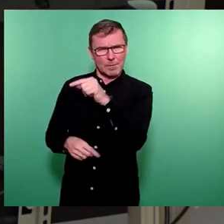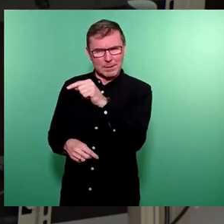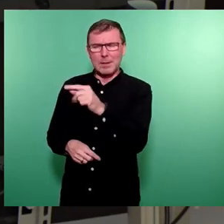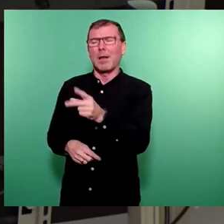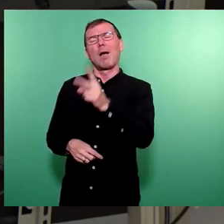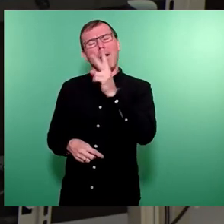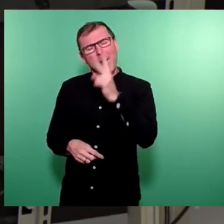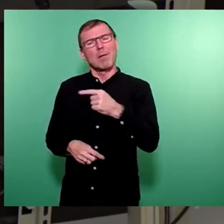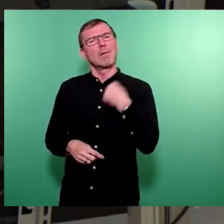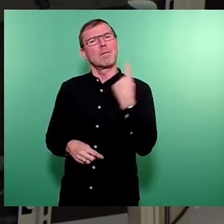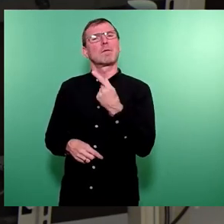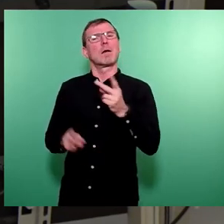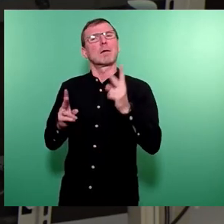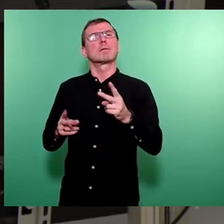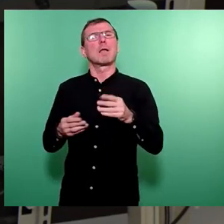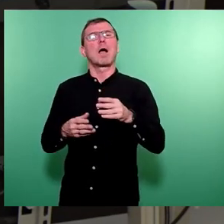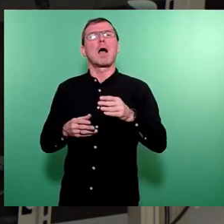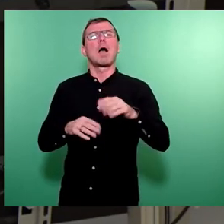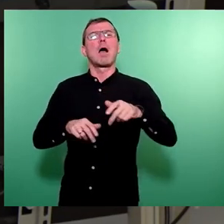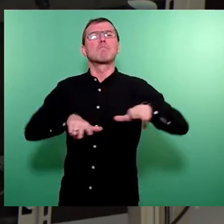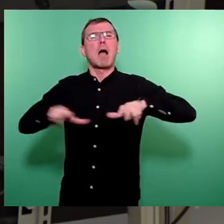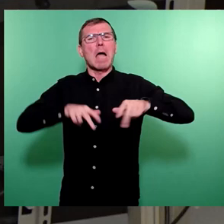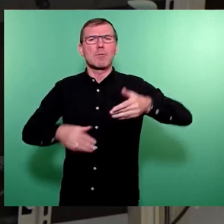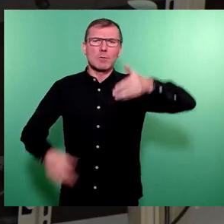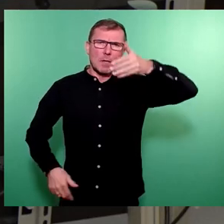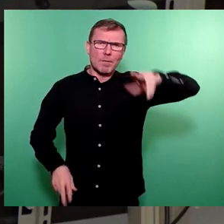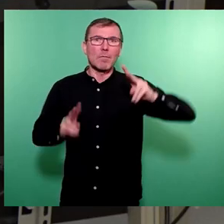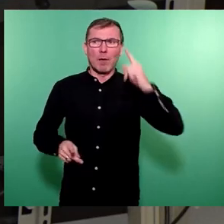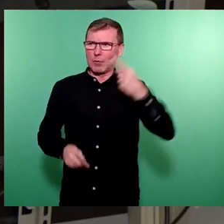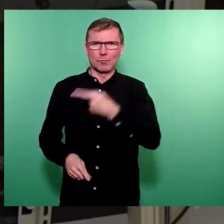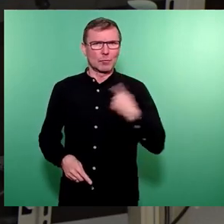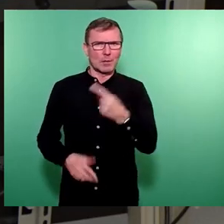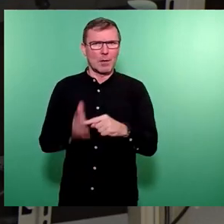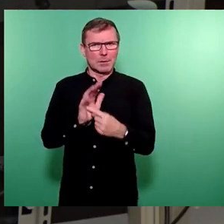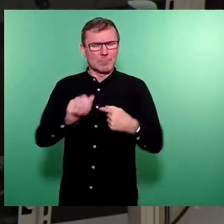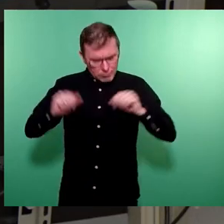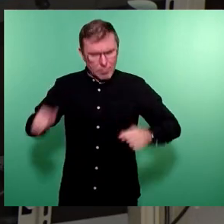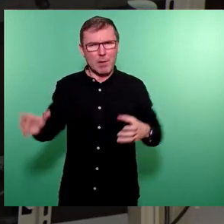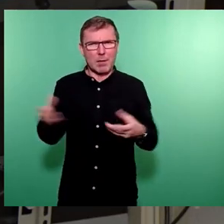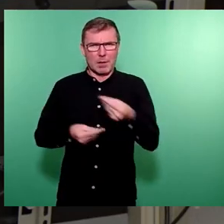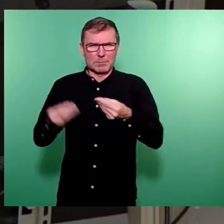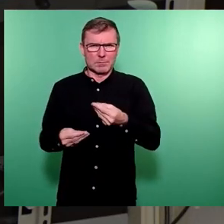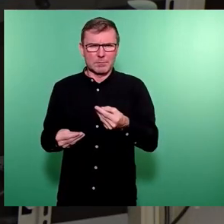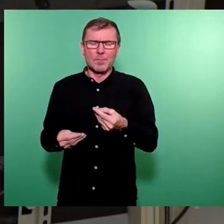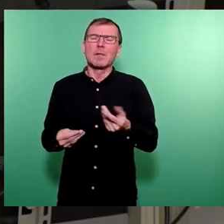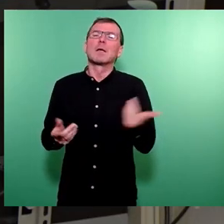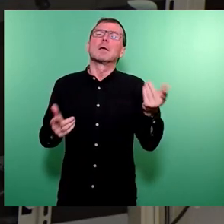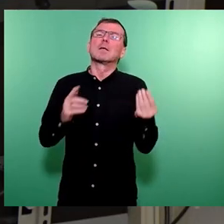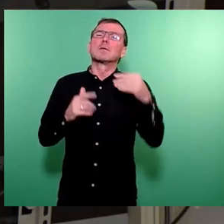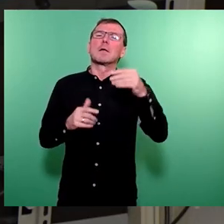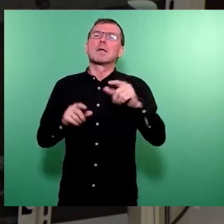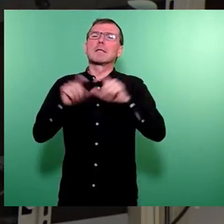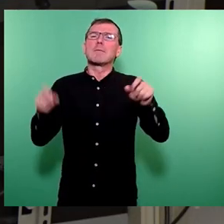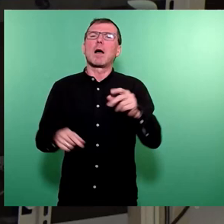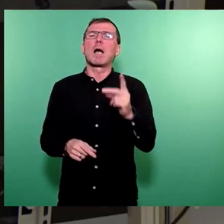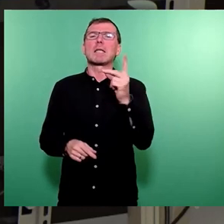wir haben hier auch die Handlungsfähigkeit des Stadtrates gezeigt. Zu dem Thema DVB gegen